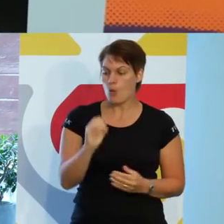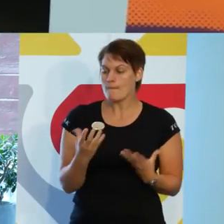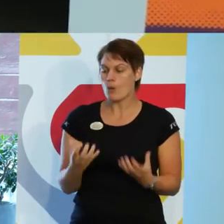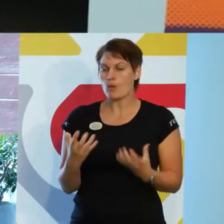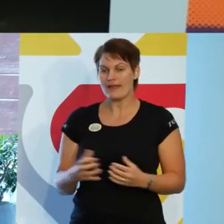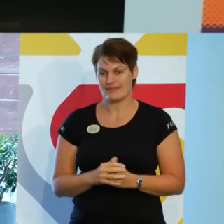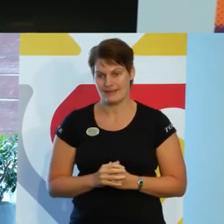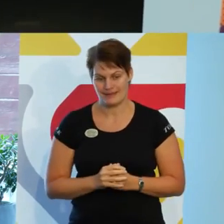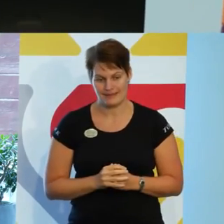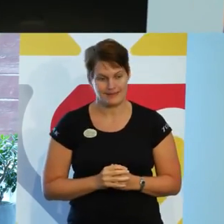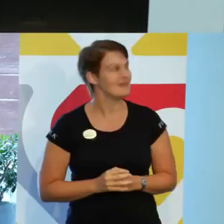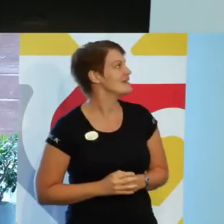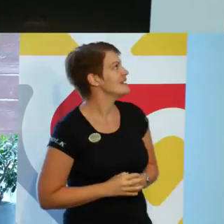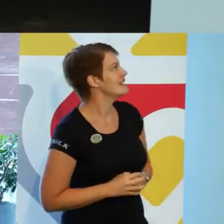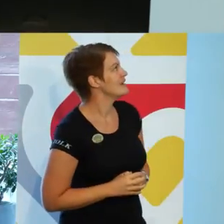Det är inte heller bra.